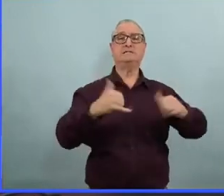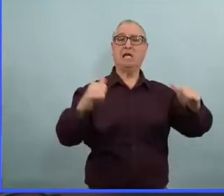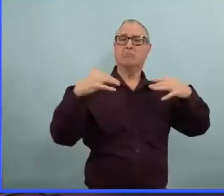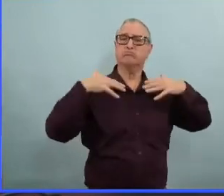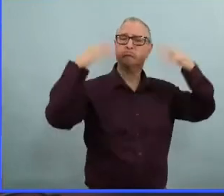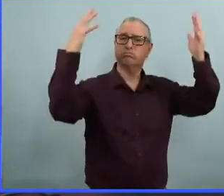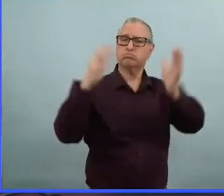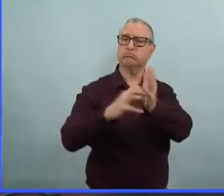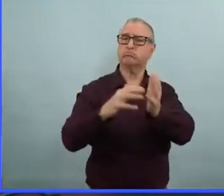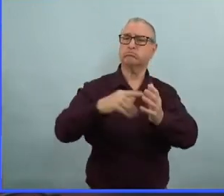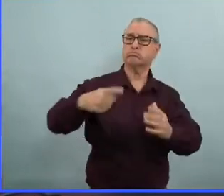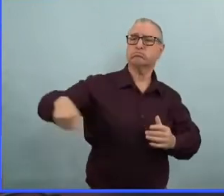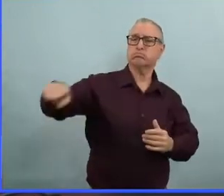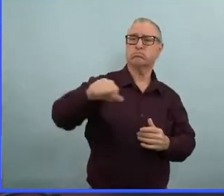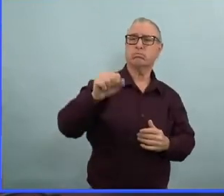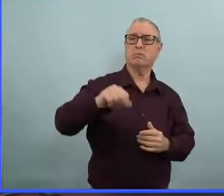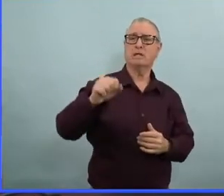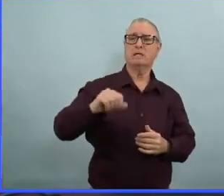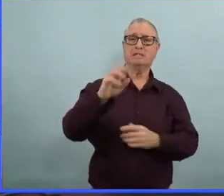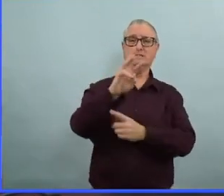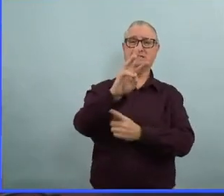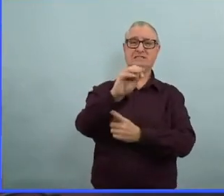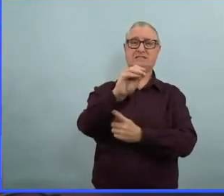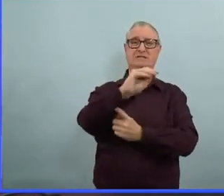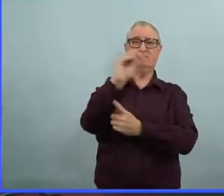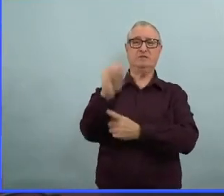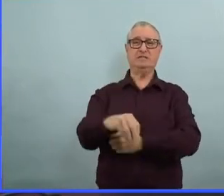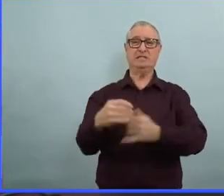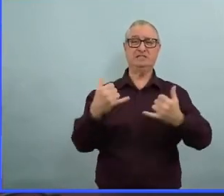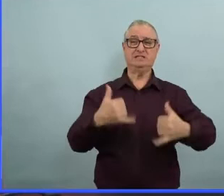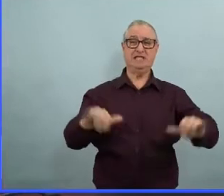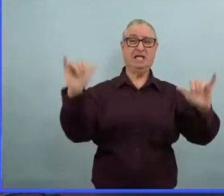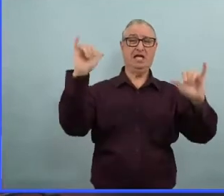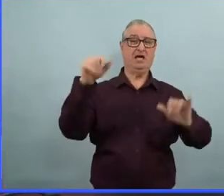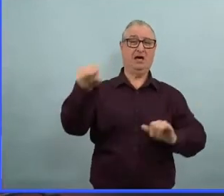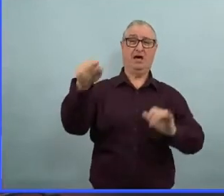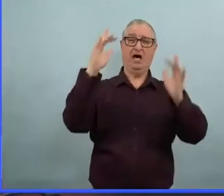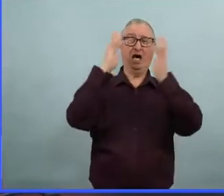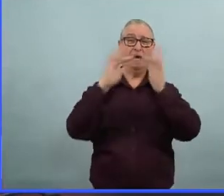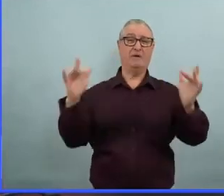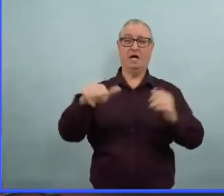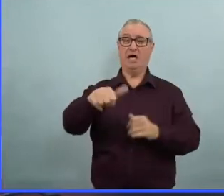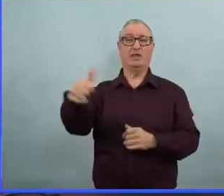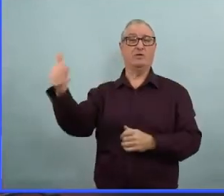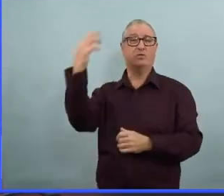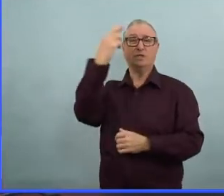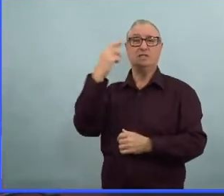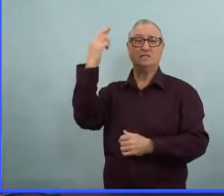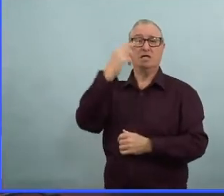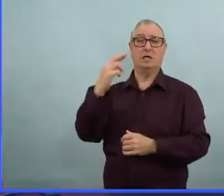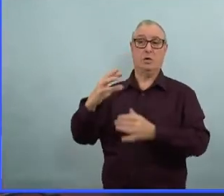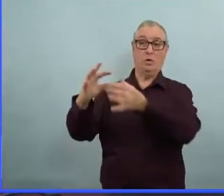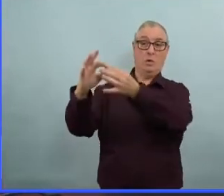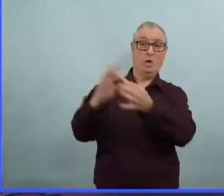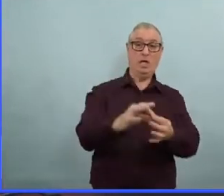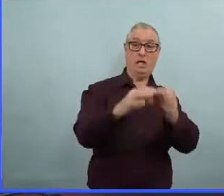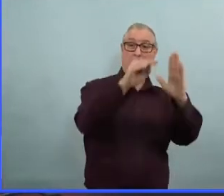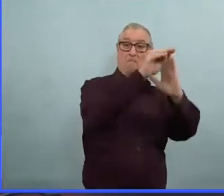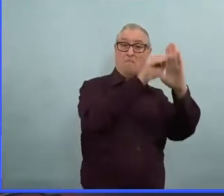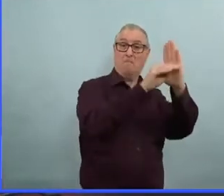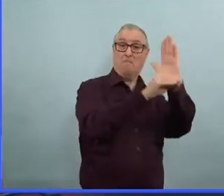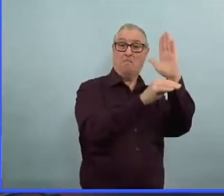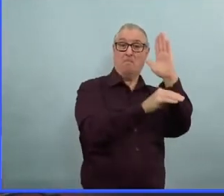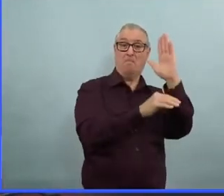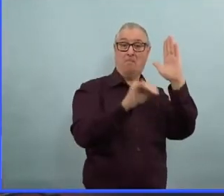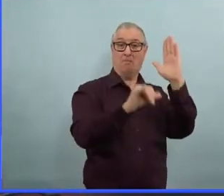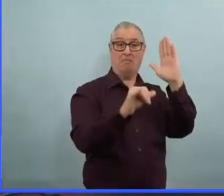remarquer que 60% des gens qui sont à l'hôpital seraient en fait à l'hôpital, même s'ils n'avaient pas la Covid, même s'il n'y avait pas de pandémie. Alors,